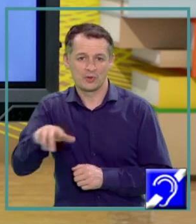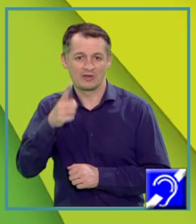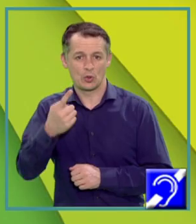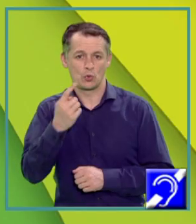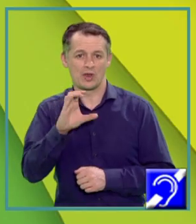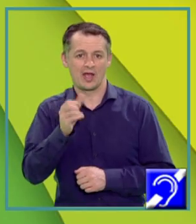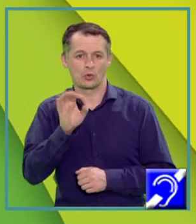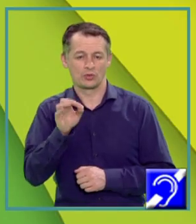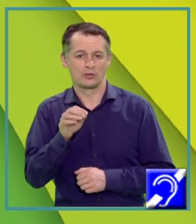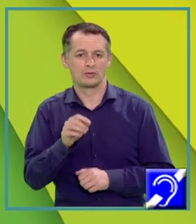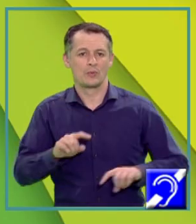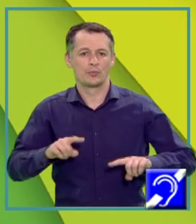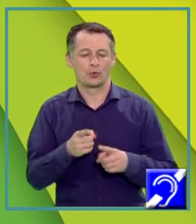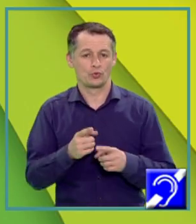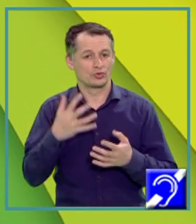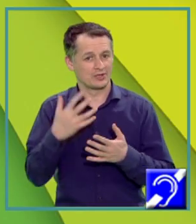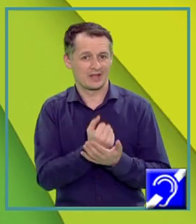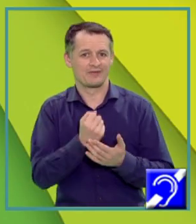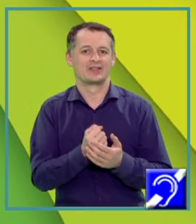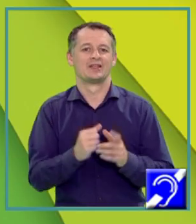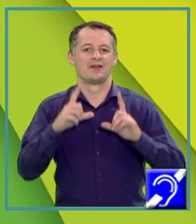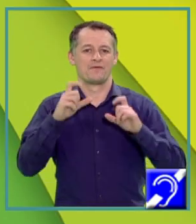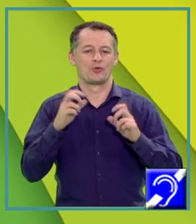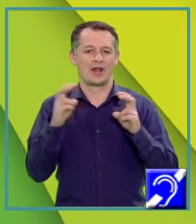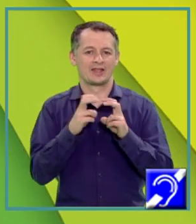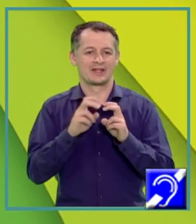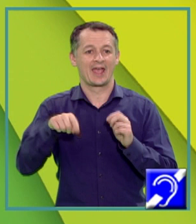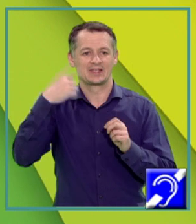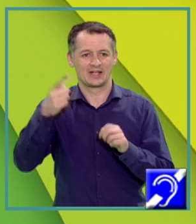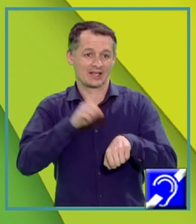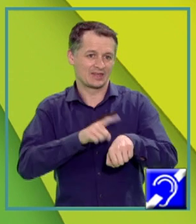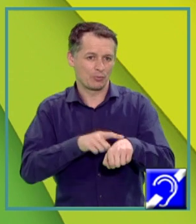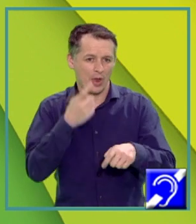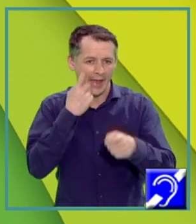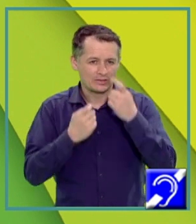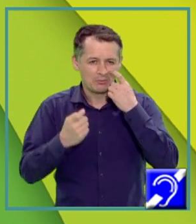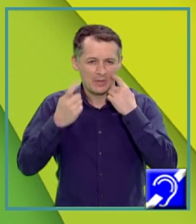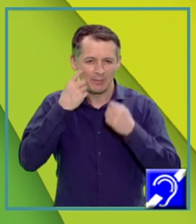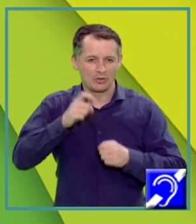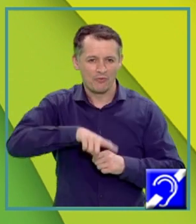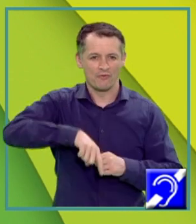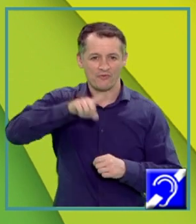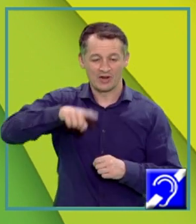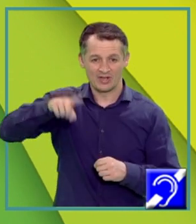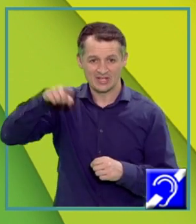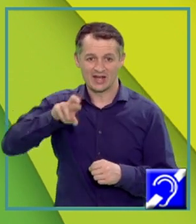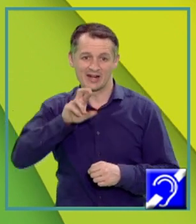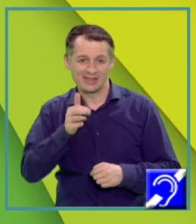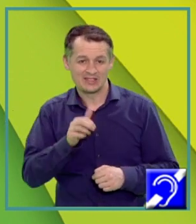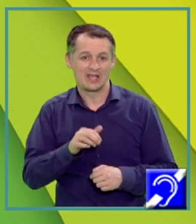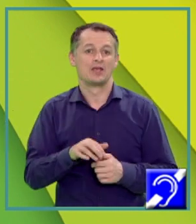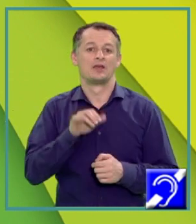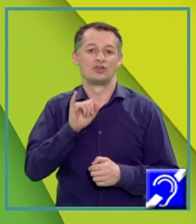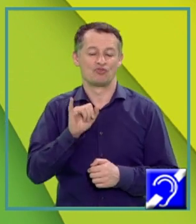catod produce efect fotoelectric extern. În timpul experimentului, frecvența radiației